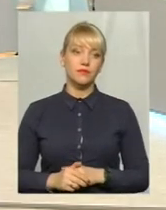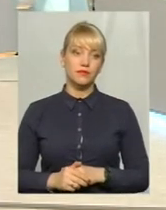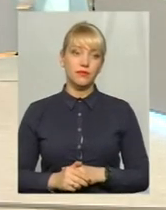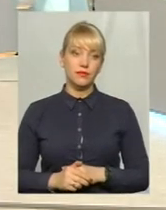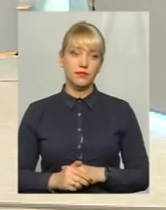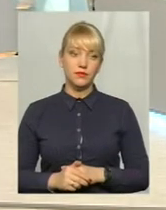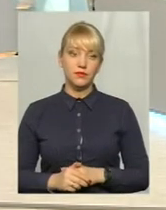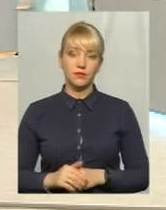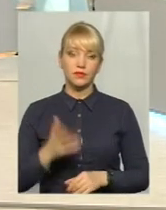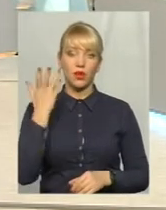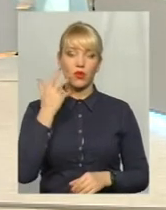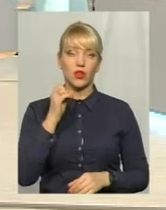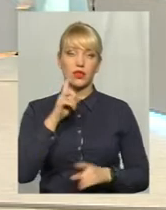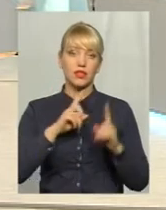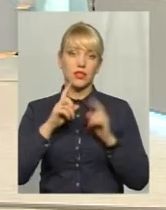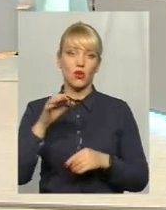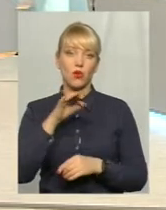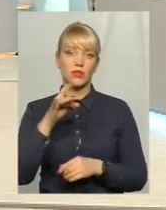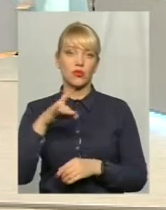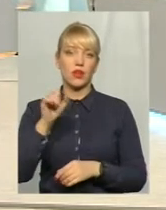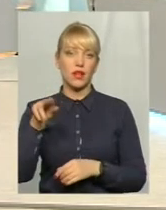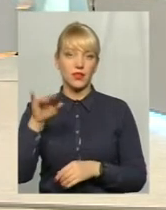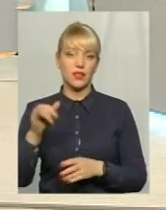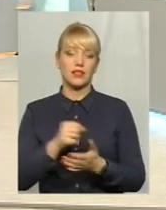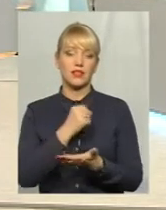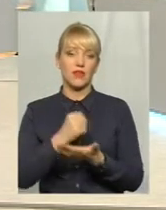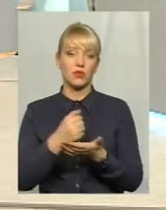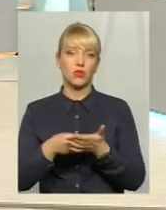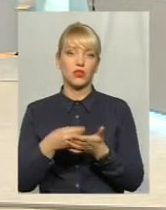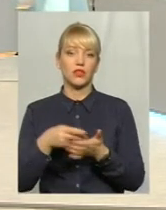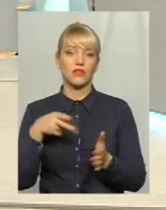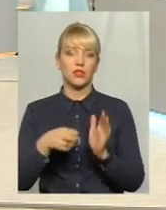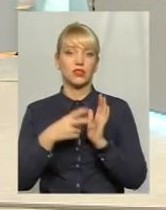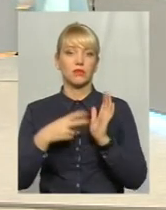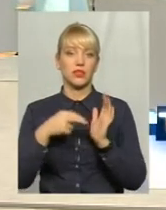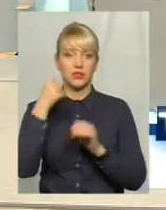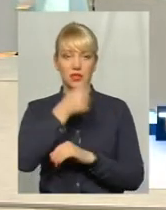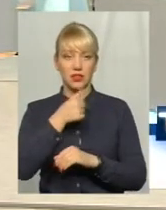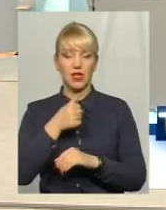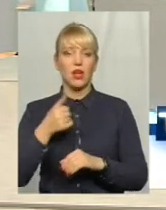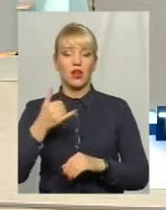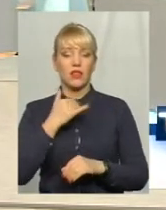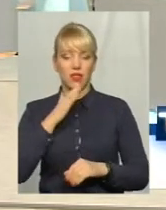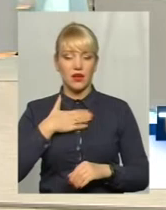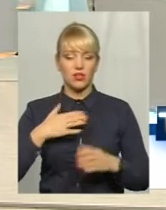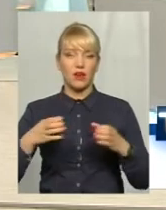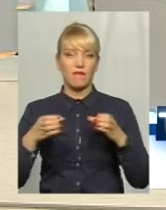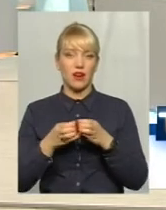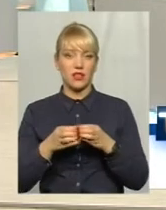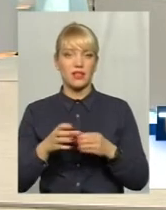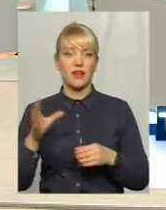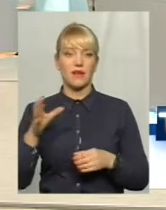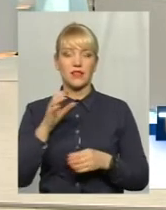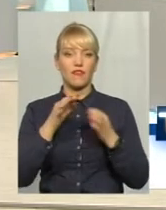Коли на сесії обласної ради затверджували бюджет на 2018 рік, наша фракція, фракція Всеукраїнського об